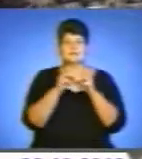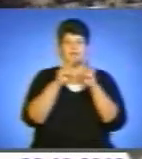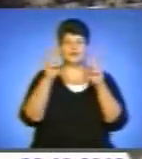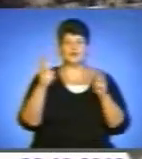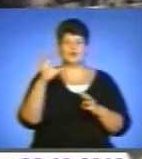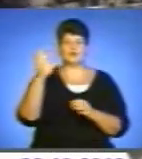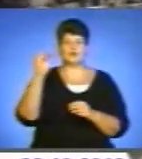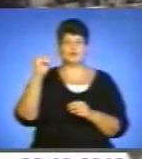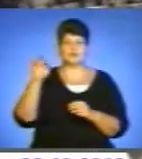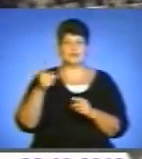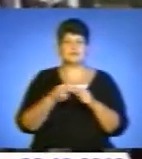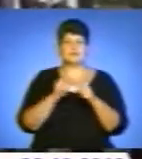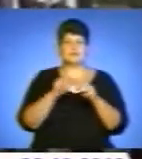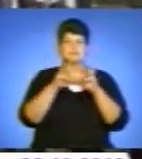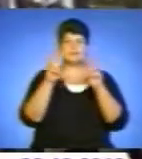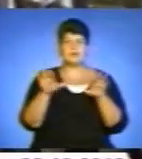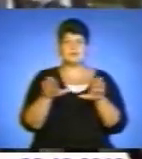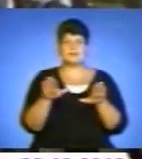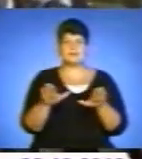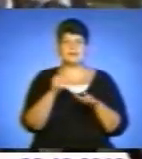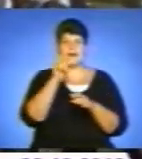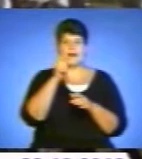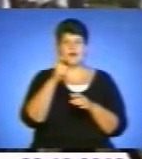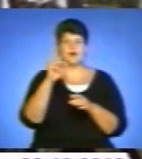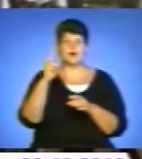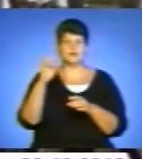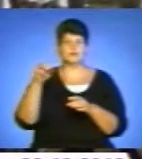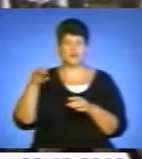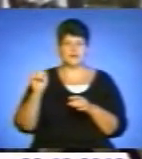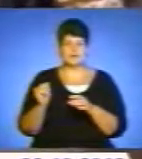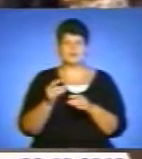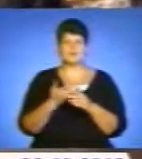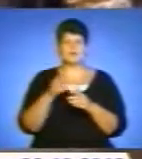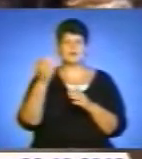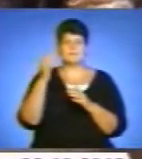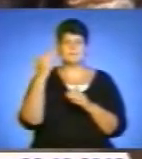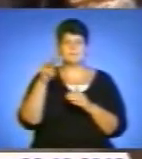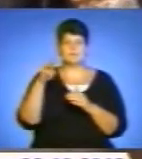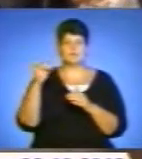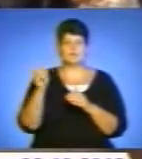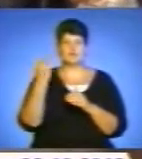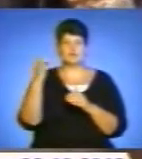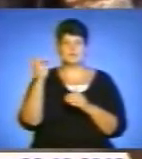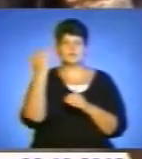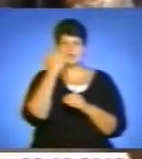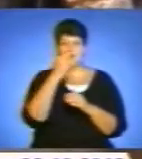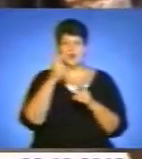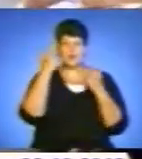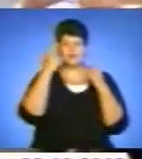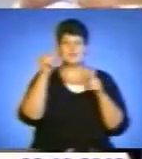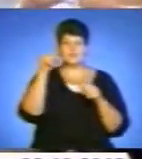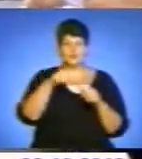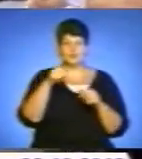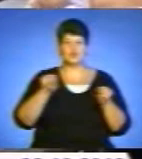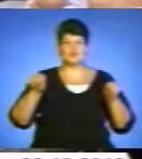святе місце для греко-католиків. Майже 50 років тому митрополит Йосиф Сліпий оголосив про намір створити тут, у Римі,